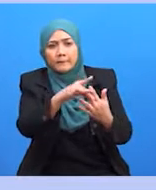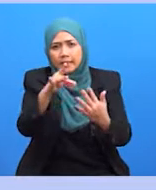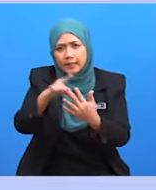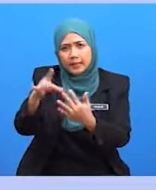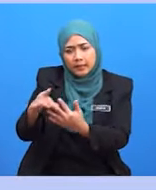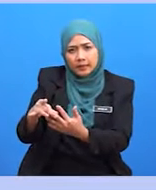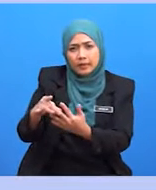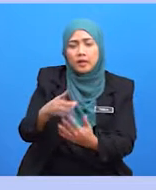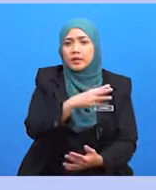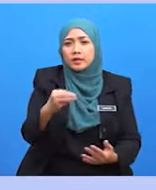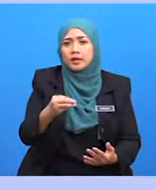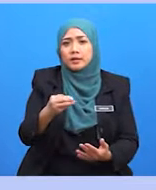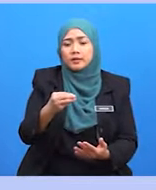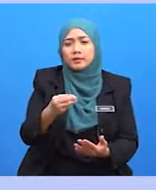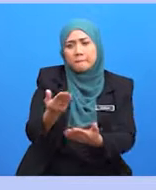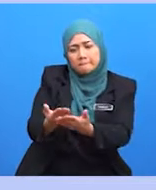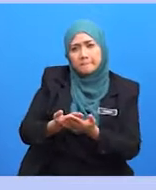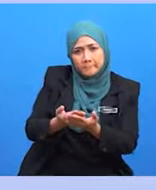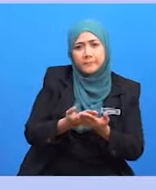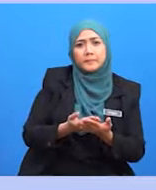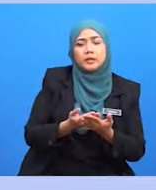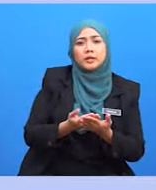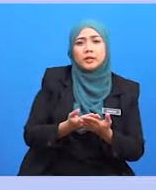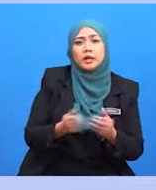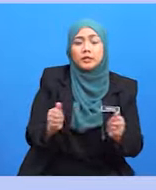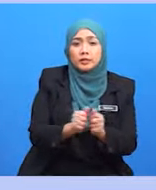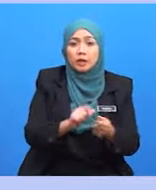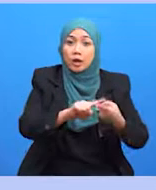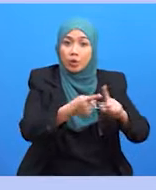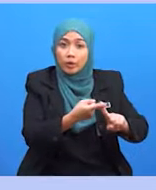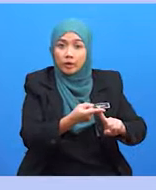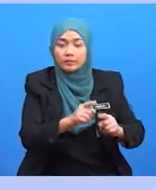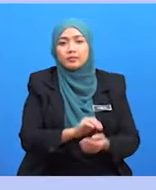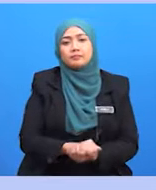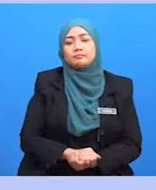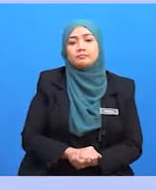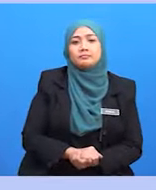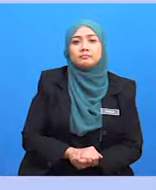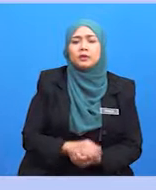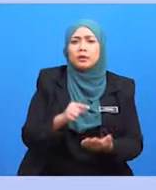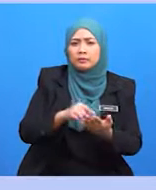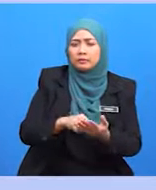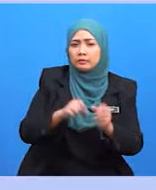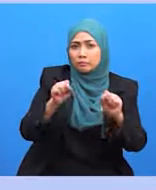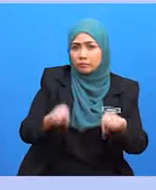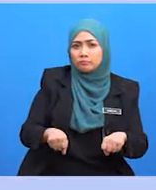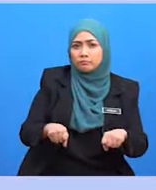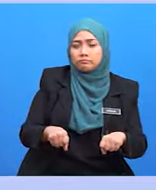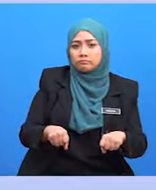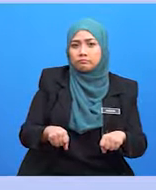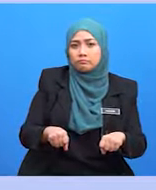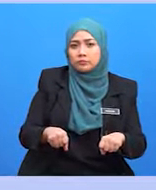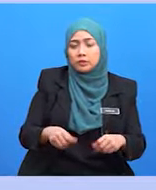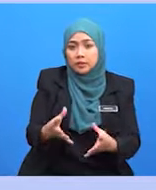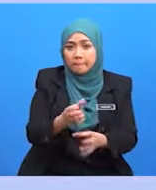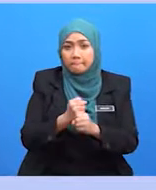dan minta pendapat dari kenalan atau sasaran pengguna yang ideal. Ini memberi anda pendapat